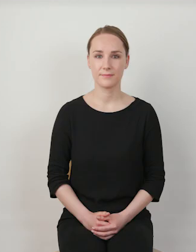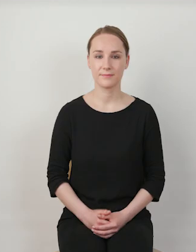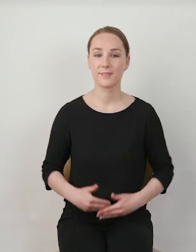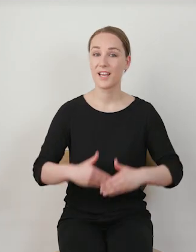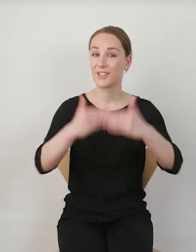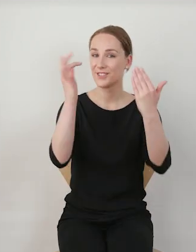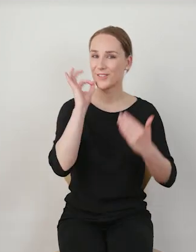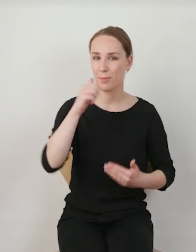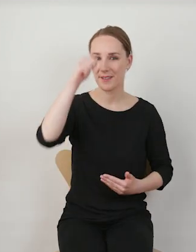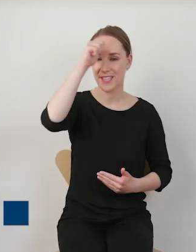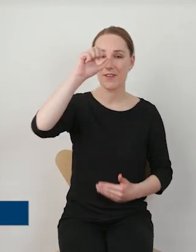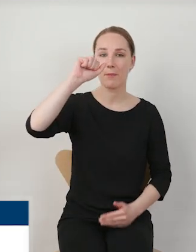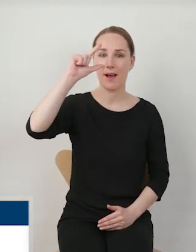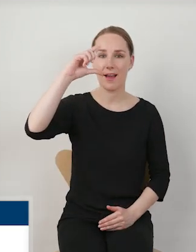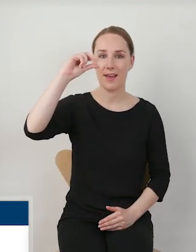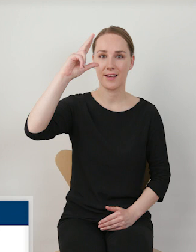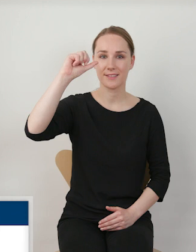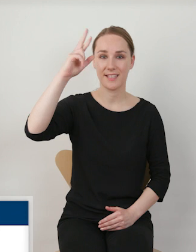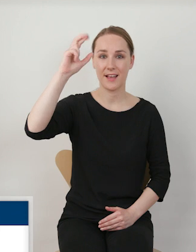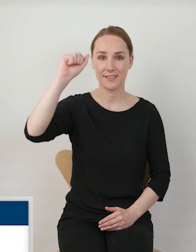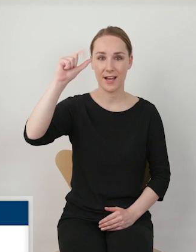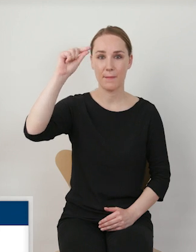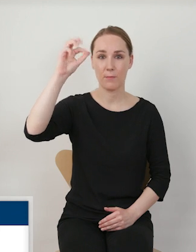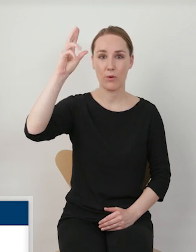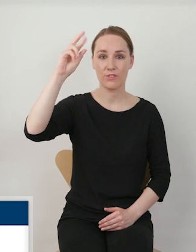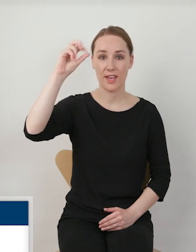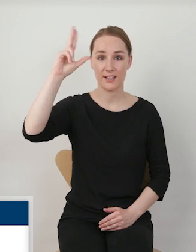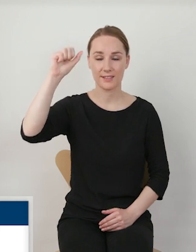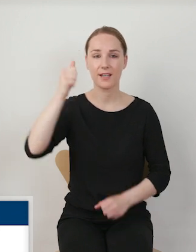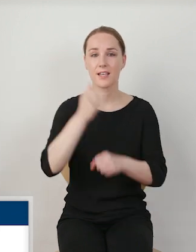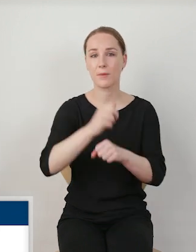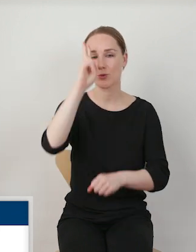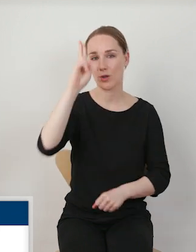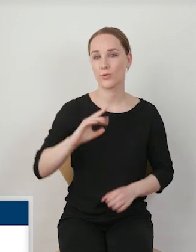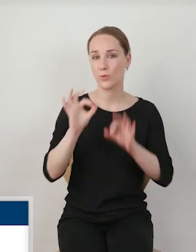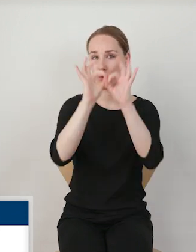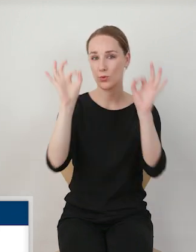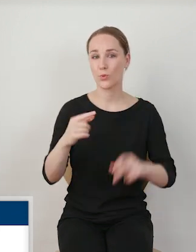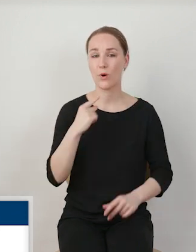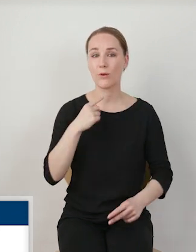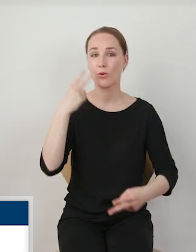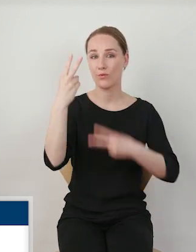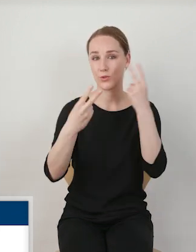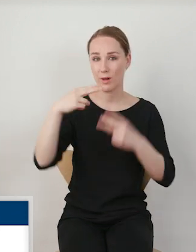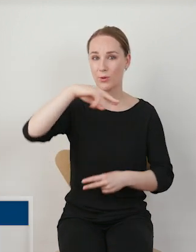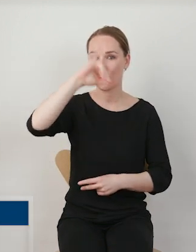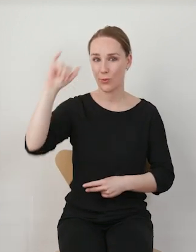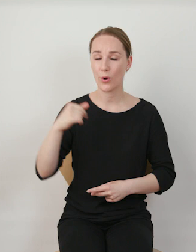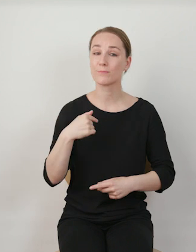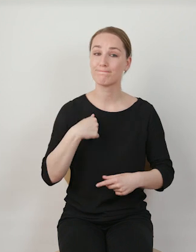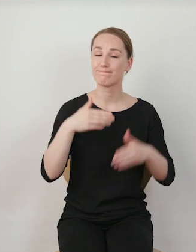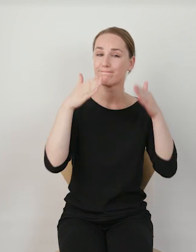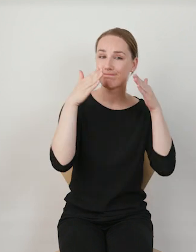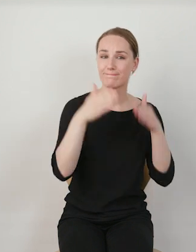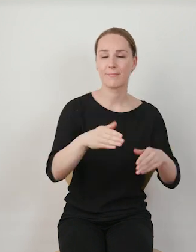Dzień dobry, nazywam się Aleksandra Bowierska i pracuję w Instytucie Sztuk Audiowizualnych Uniwersytetu Jagiellońskiego, gdzie zajmuję